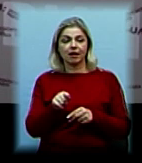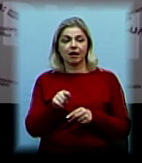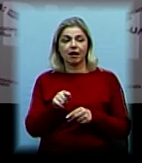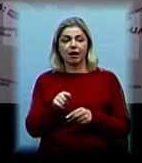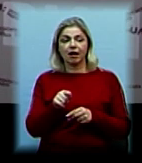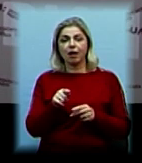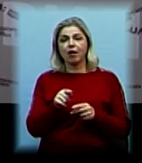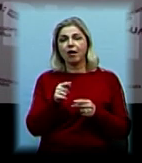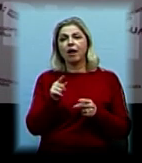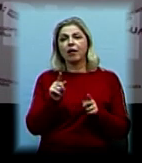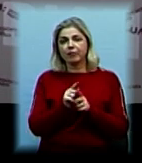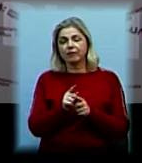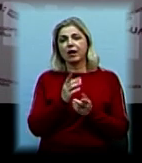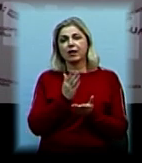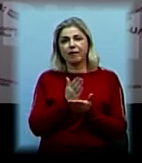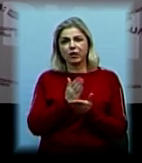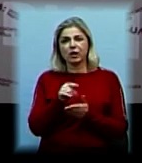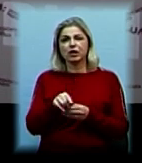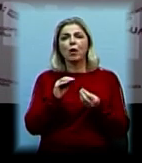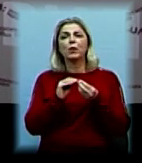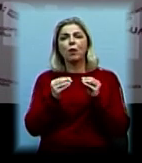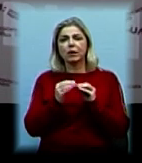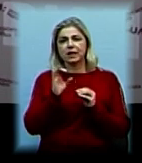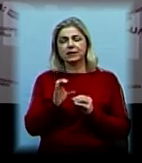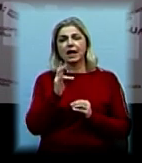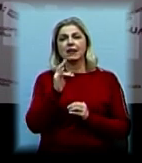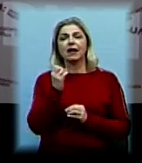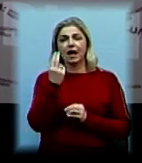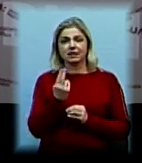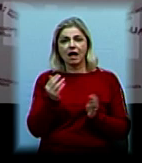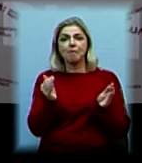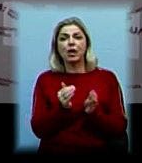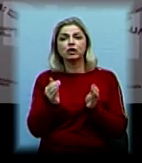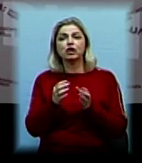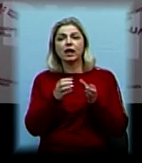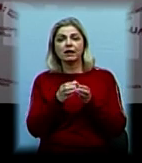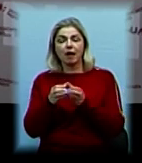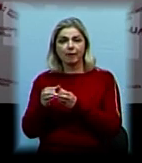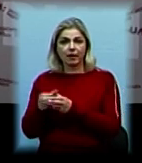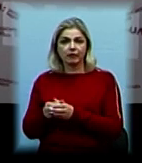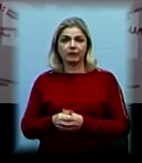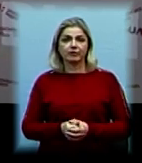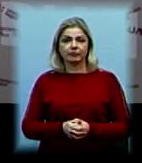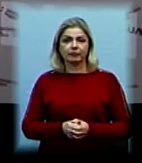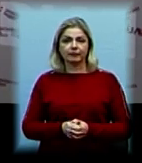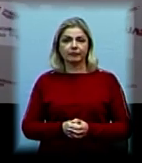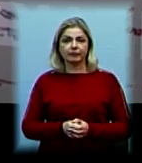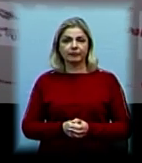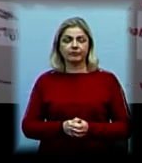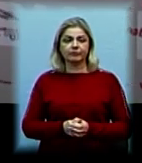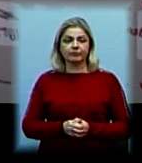якимись, знаєте, проблемами з національними меншинами. То якраз текст був про українців,